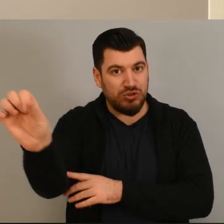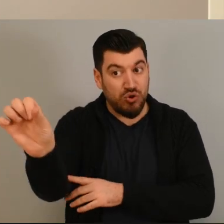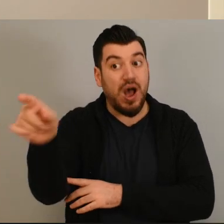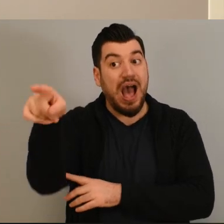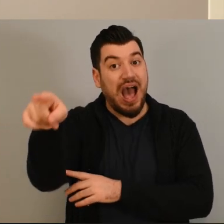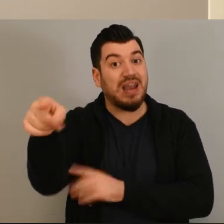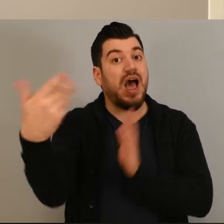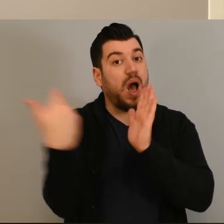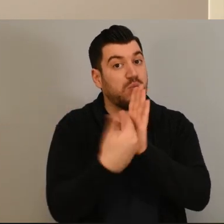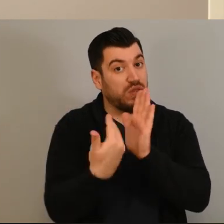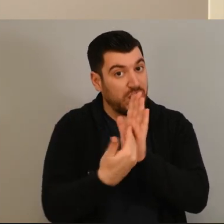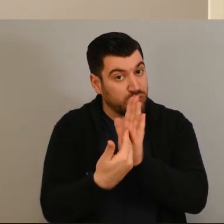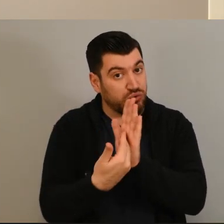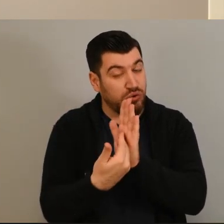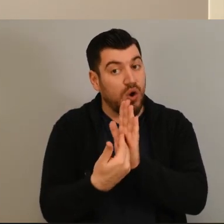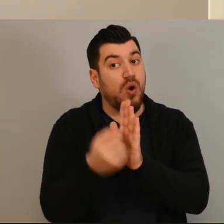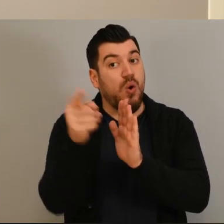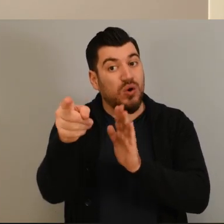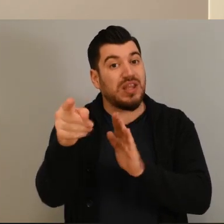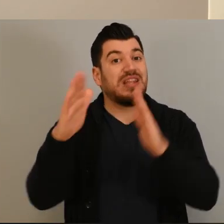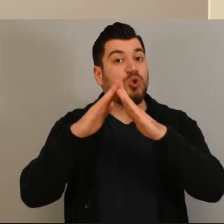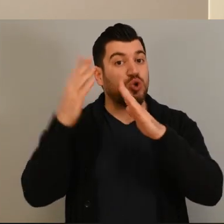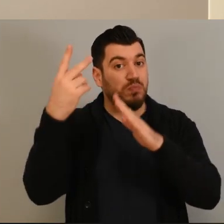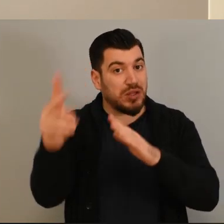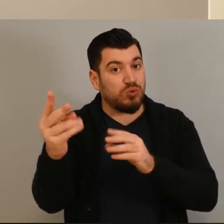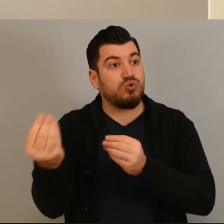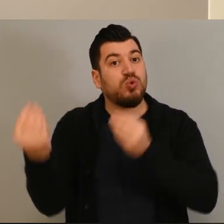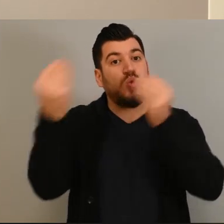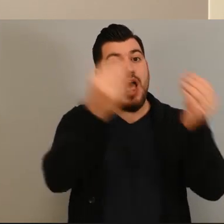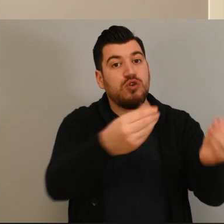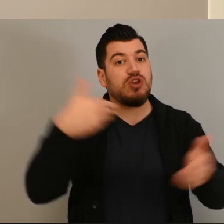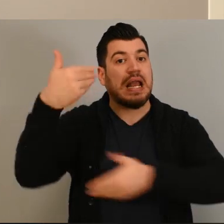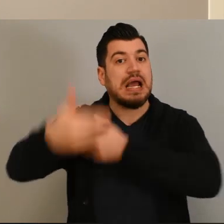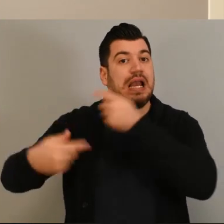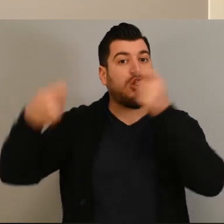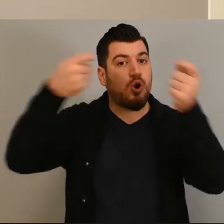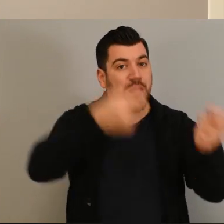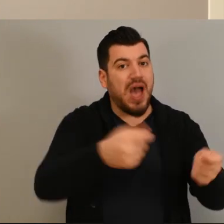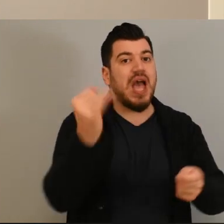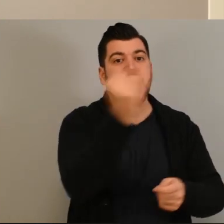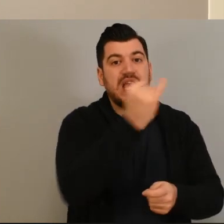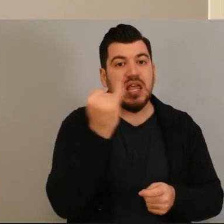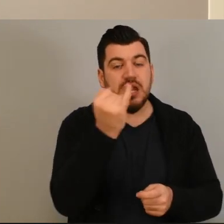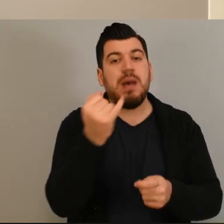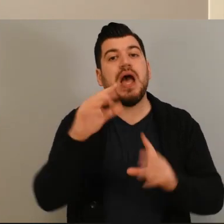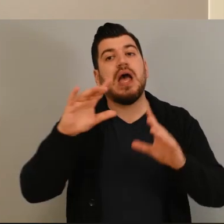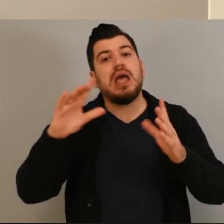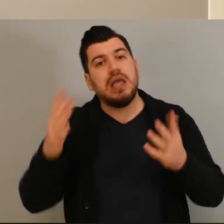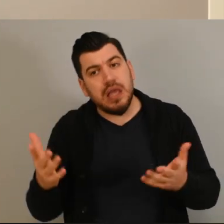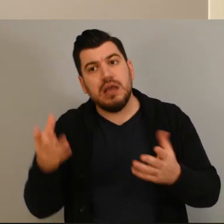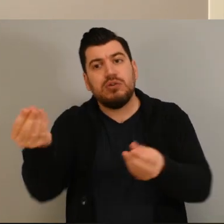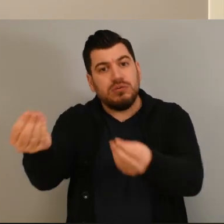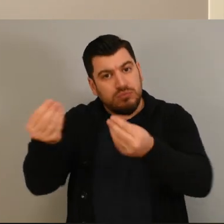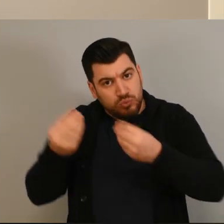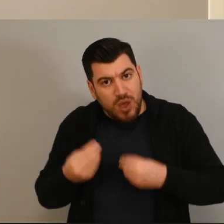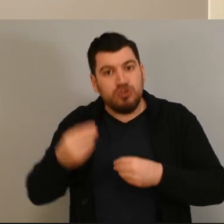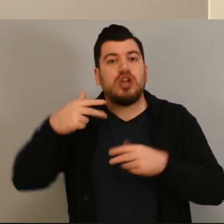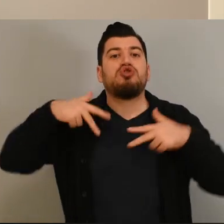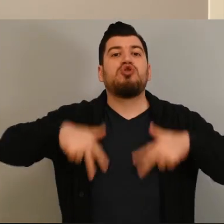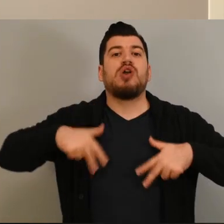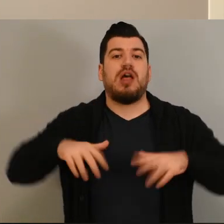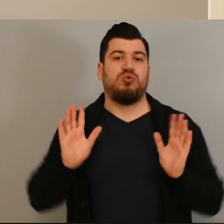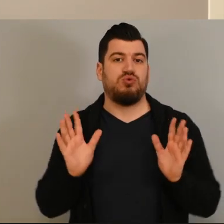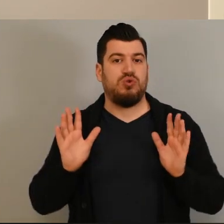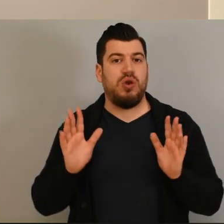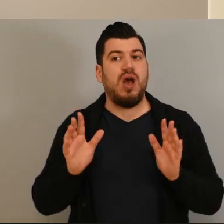με στοιχεία ότι η ακίνητη περιουσία ανήκει ως κληροδότημα σε κοινοφελή ιδρύματα ή